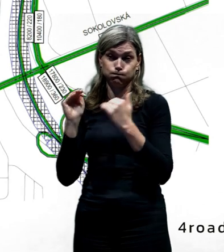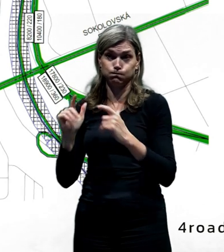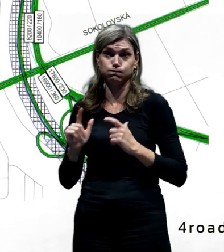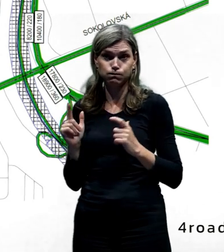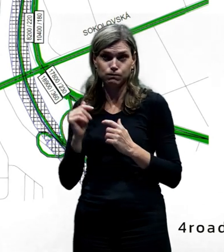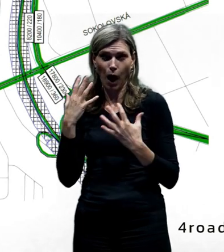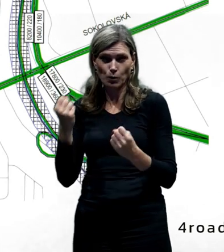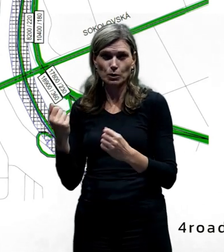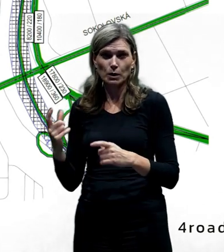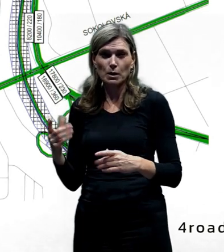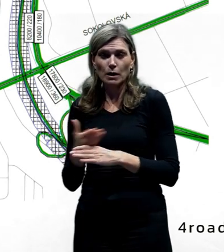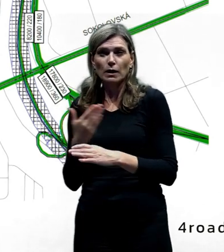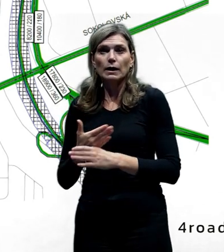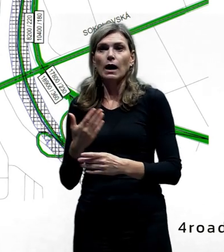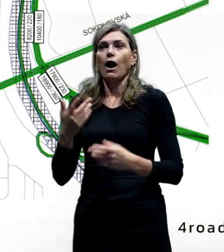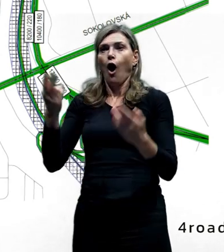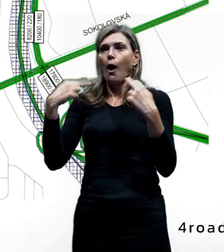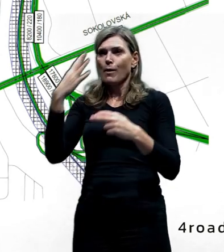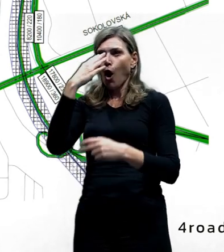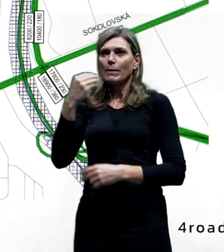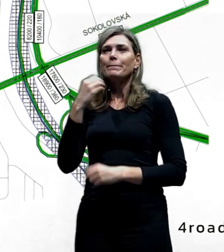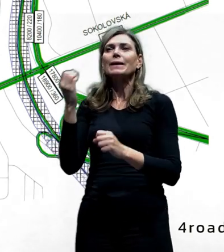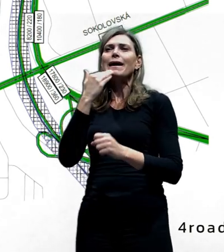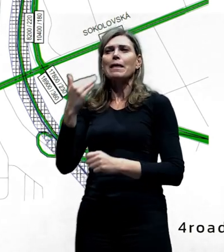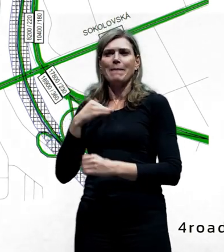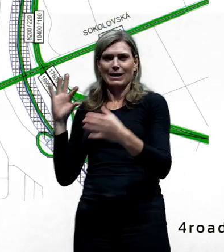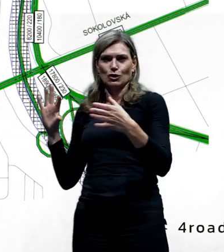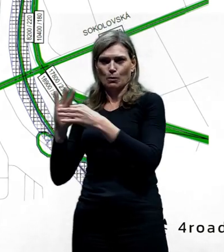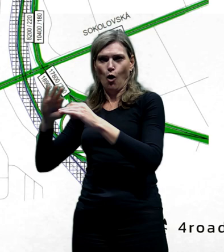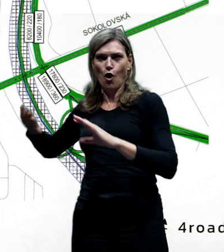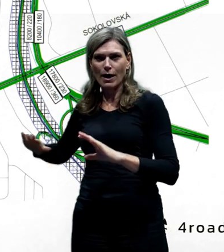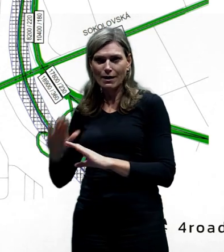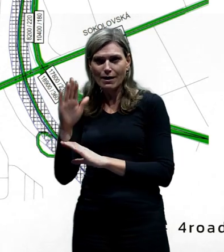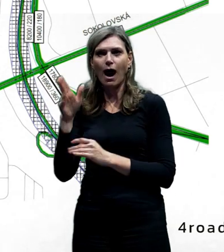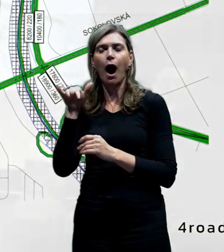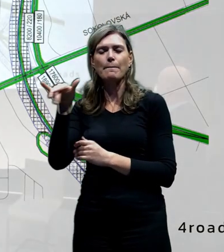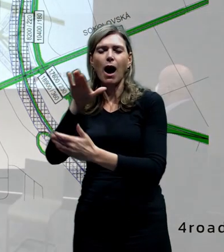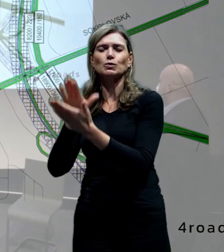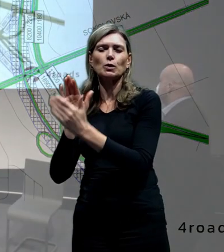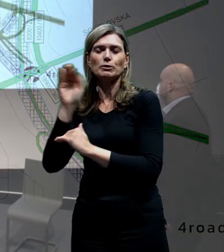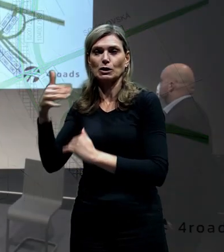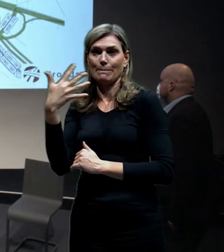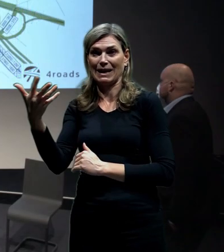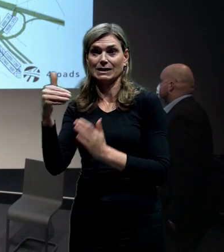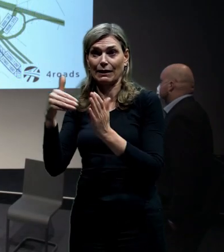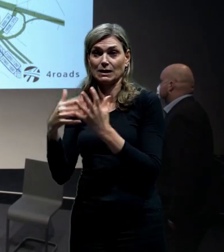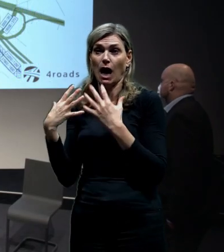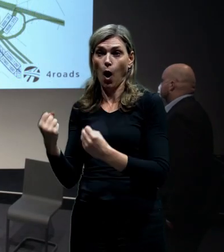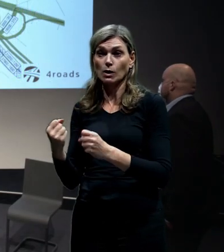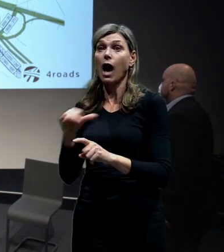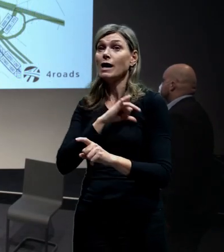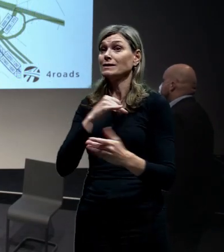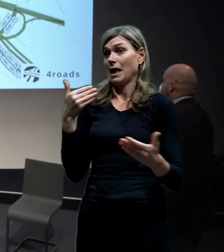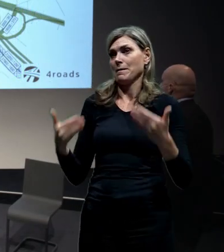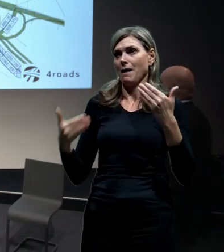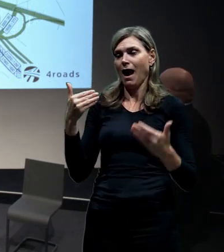Tady vidíte libeňskou spojku, kde nám zůstává přes 50 tisíc alt. A tady pro zajímavost